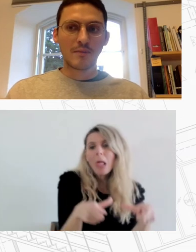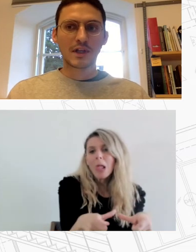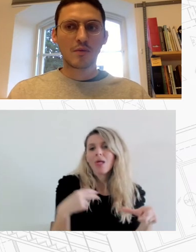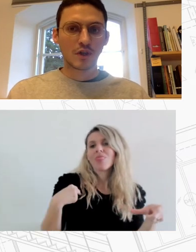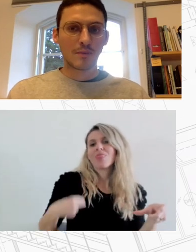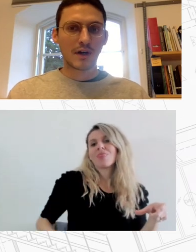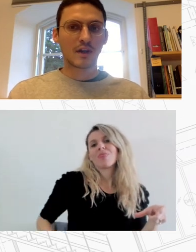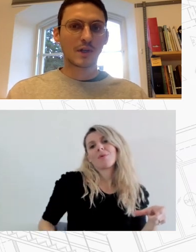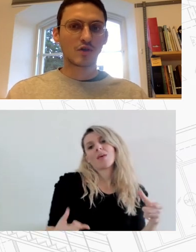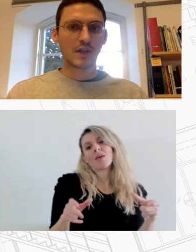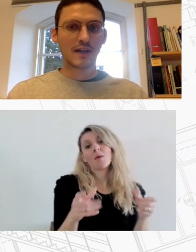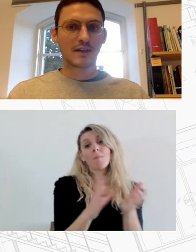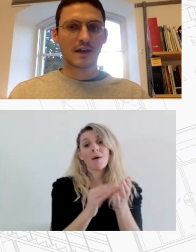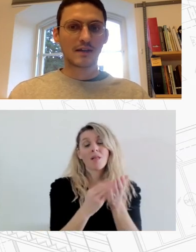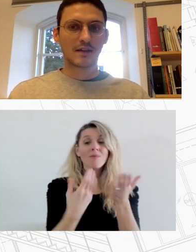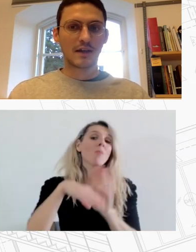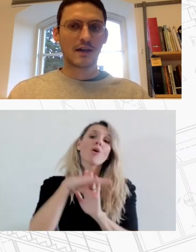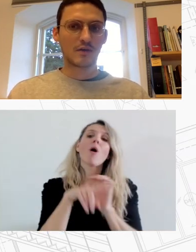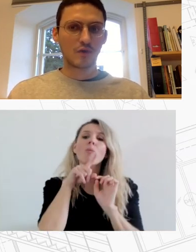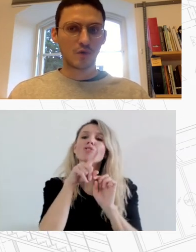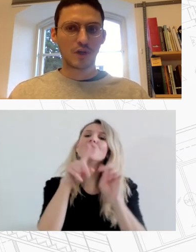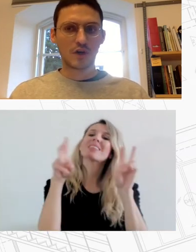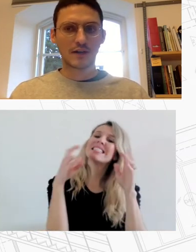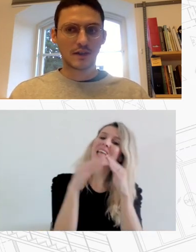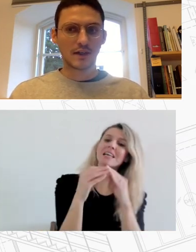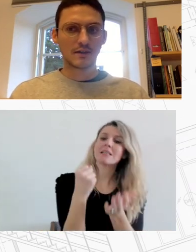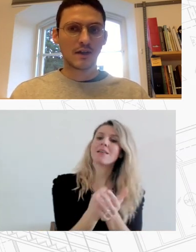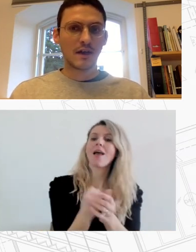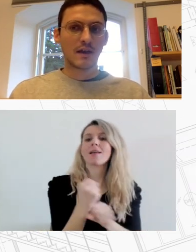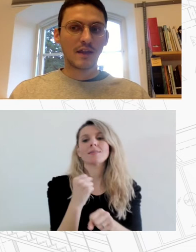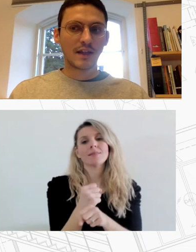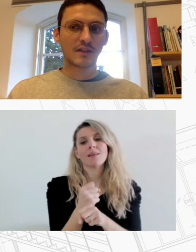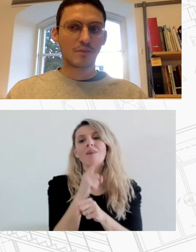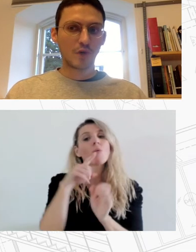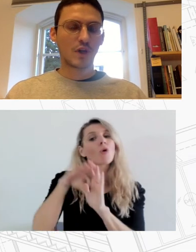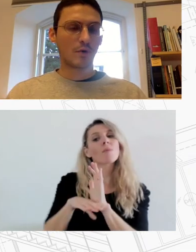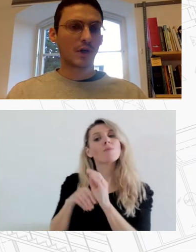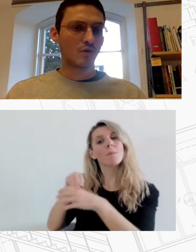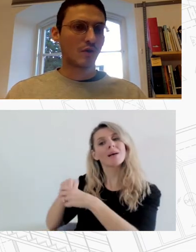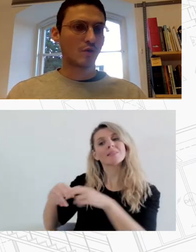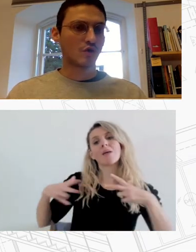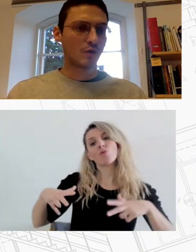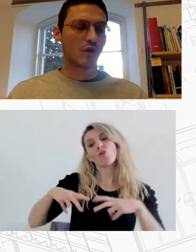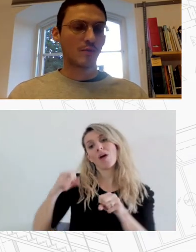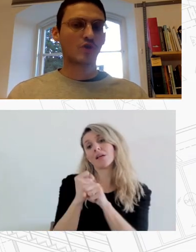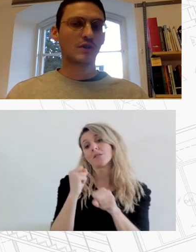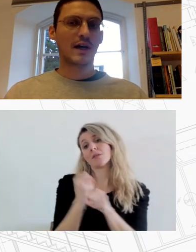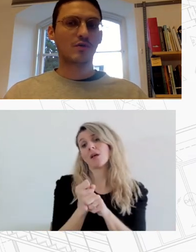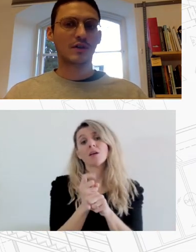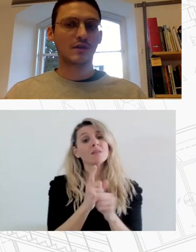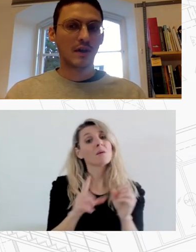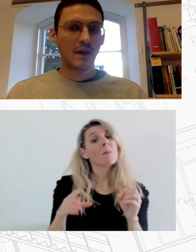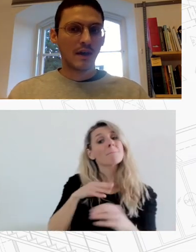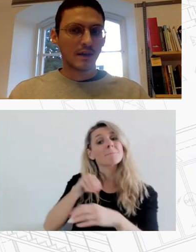προγράμματα όπως για παράδειγμα το στέγαση και εργασία του Υπουργείου Εργασίας δεν αξιοποιούνται από μικρούς δήμους όπως ο δήμος της